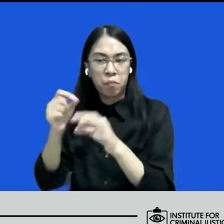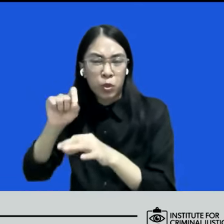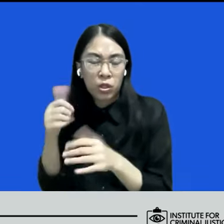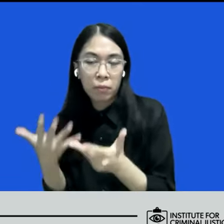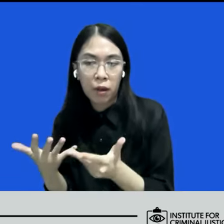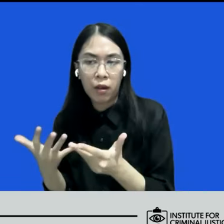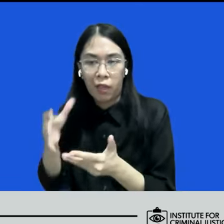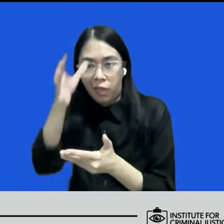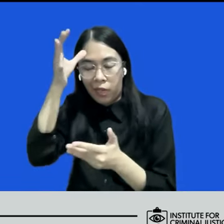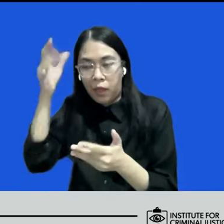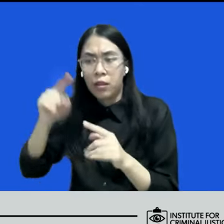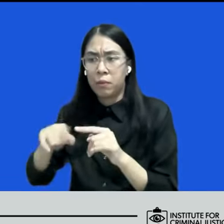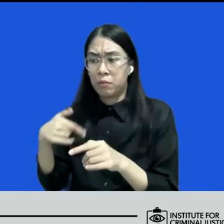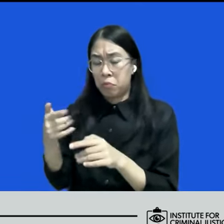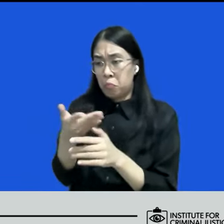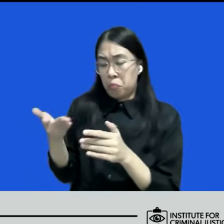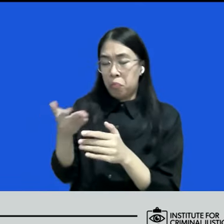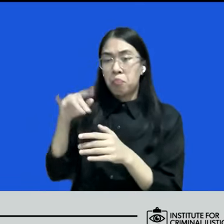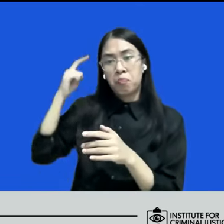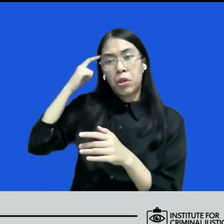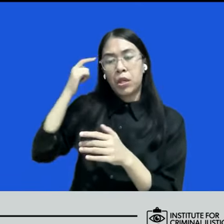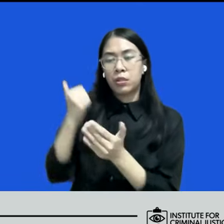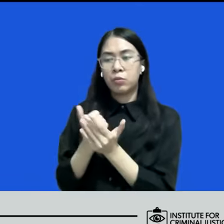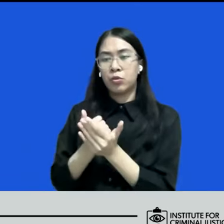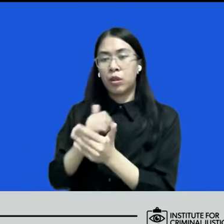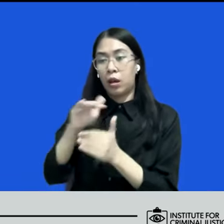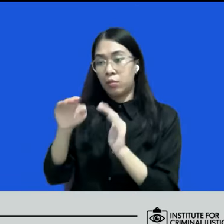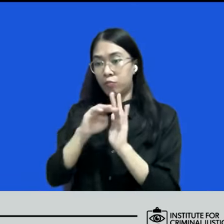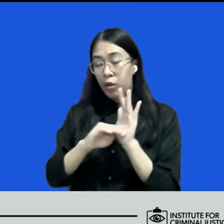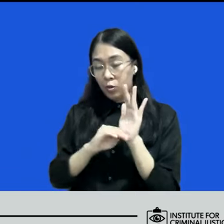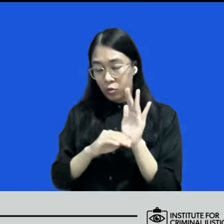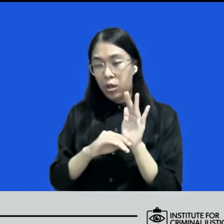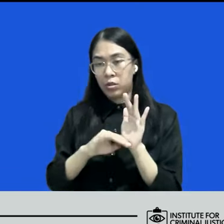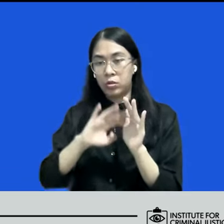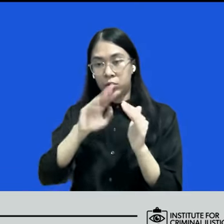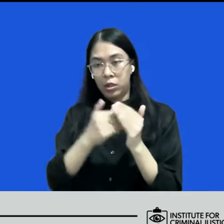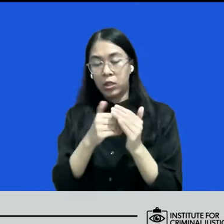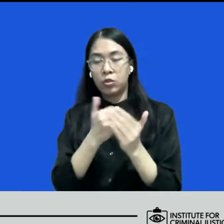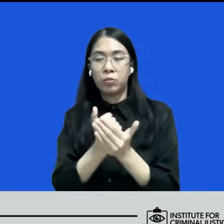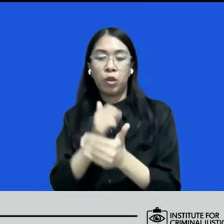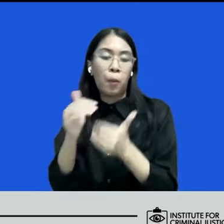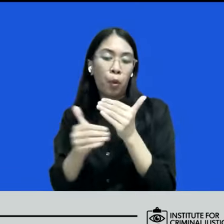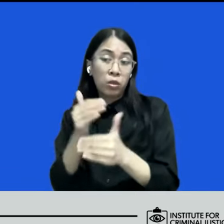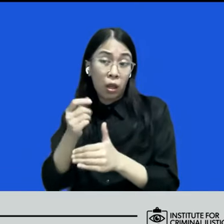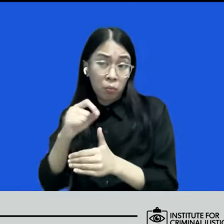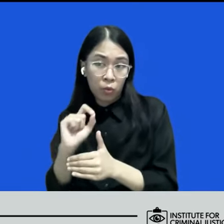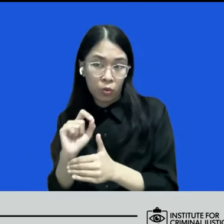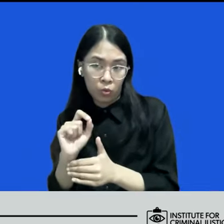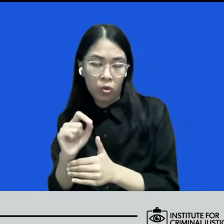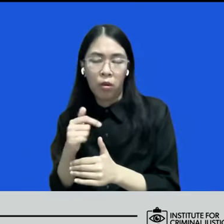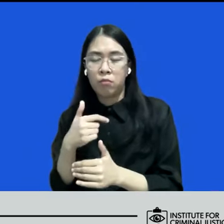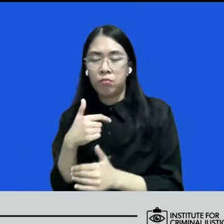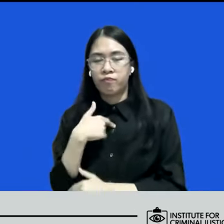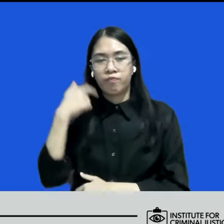kerjakan selama ini atau apa yang termuat di dalam aturan itu merupakan proses yang benar itu yang saya rasa